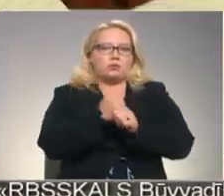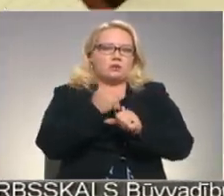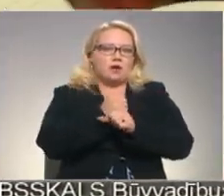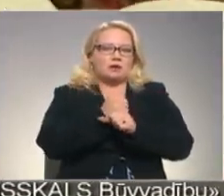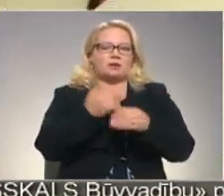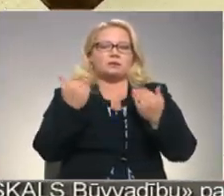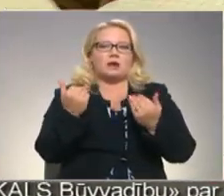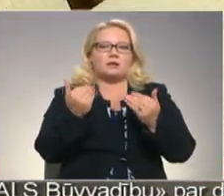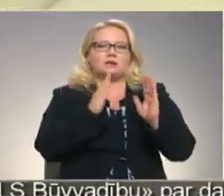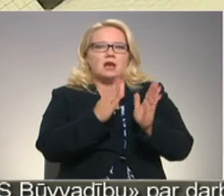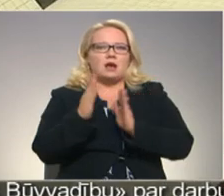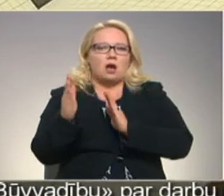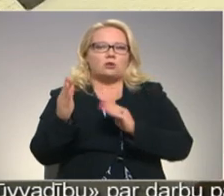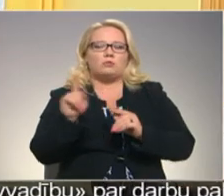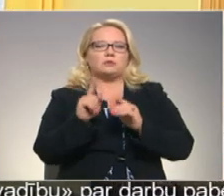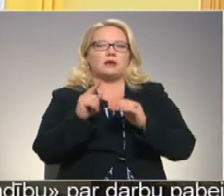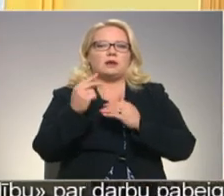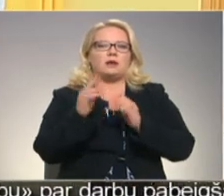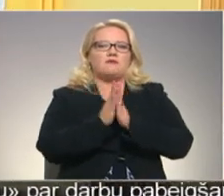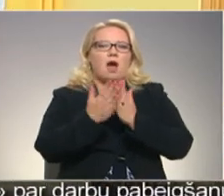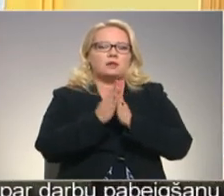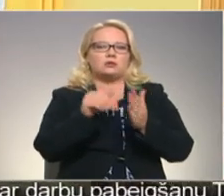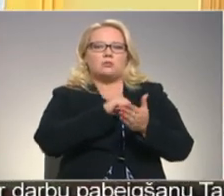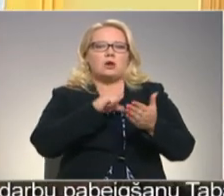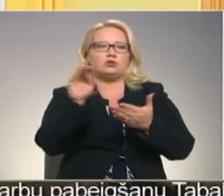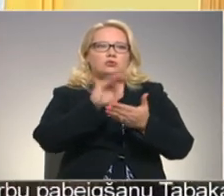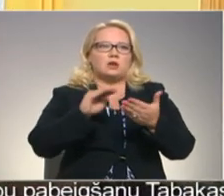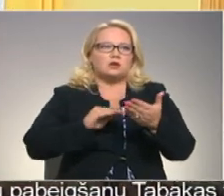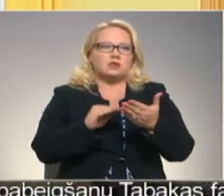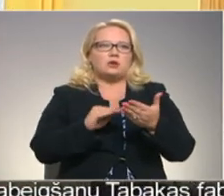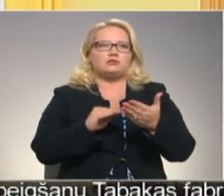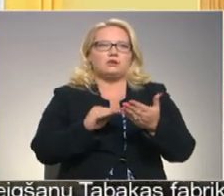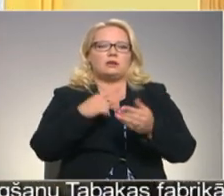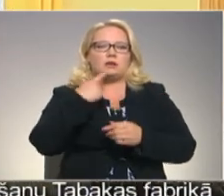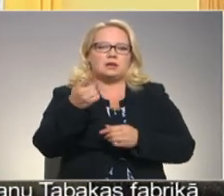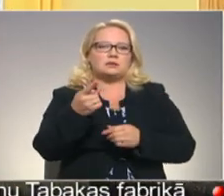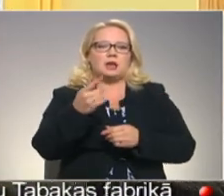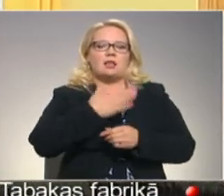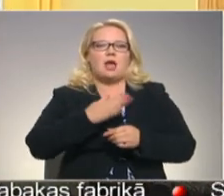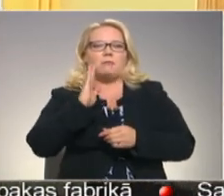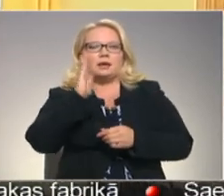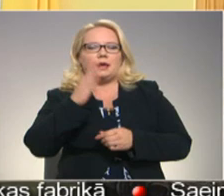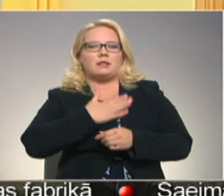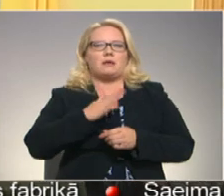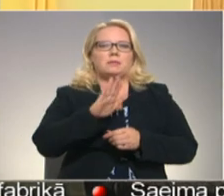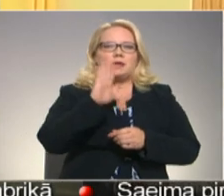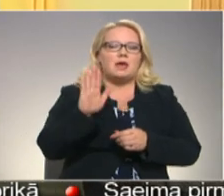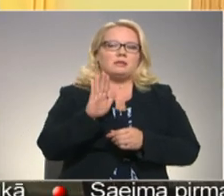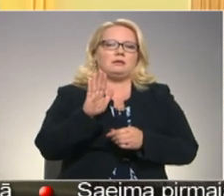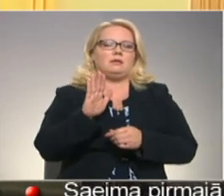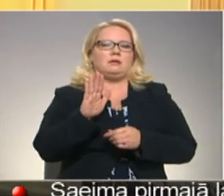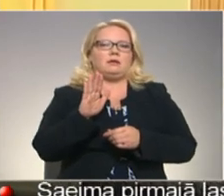jau visi sakārtojies. Mums pat ir vārdnīca paši, ko mēs esam uzrakstījuši. Tad jau labrīt, labdien, kurus